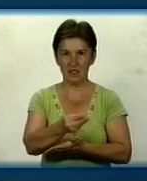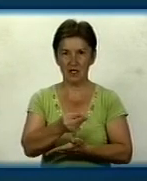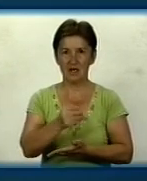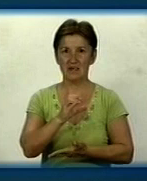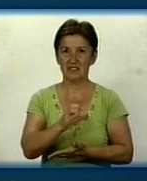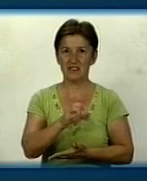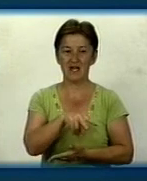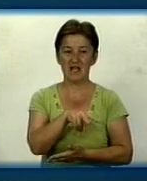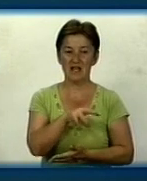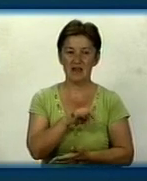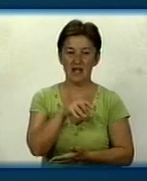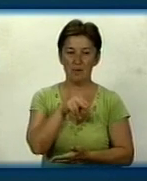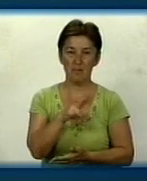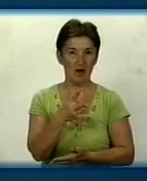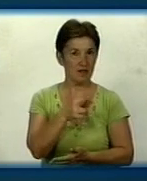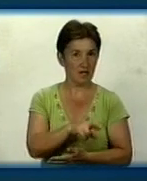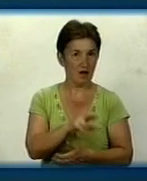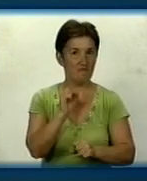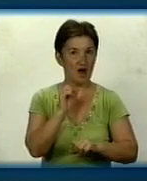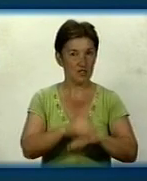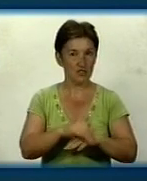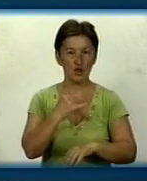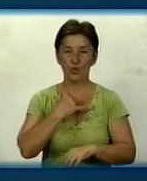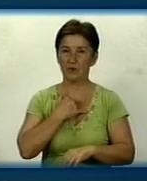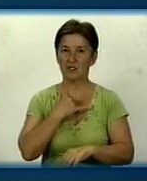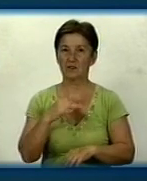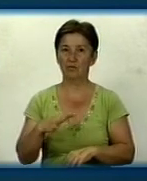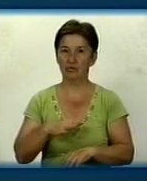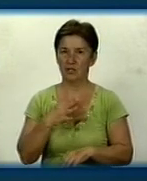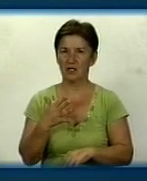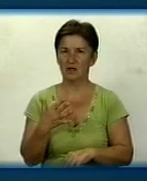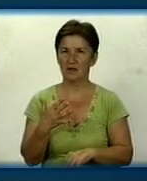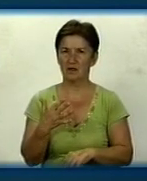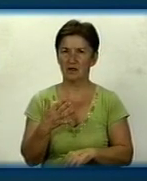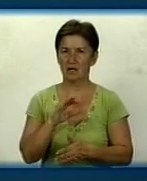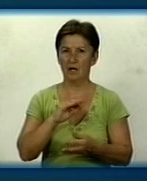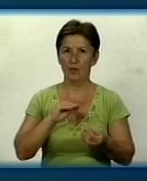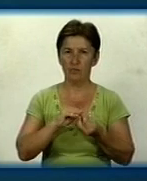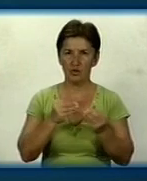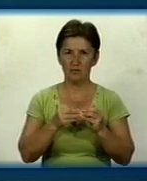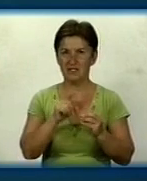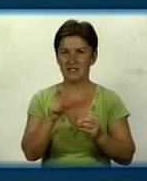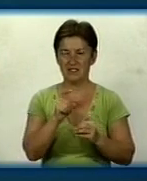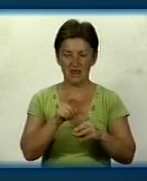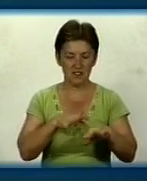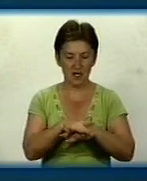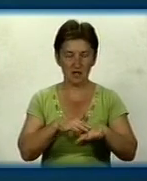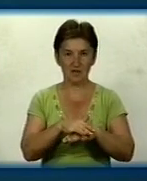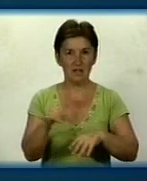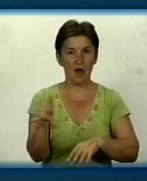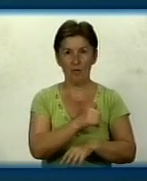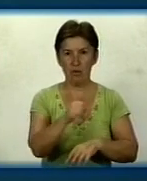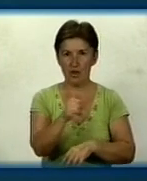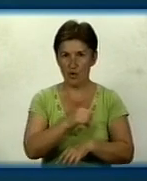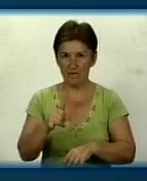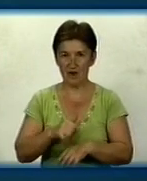з липня фактично. Тобто, були у нас проблеми з нарахуваннями поливу в травні місяці.